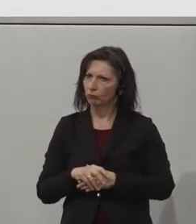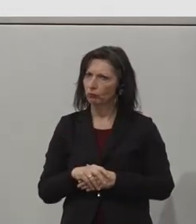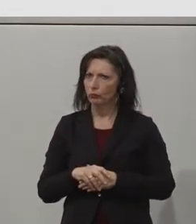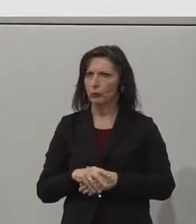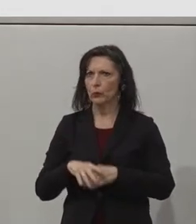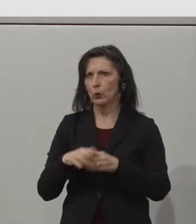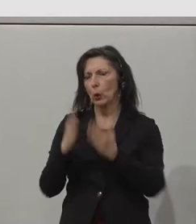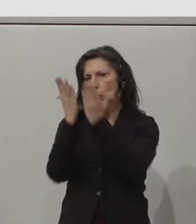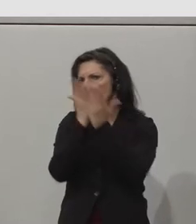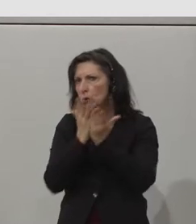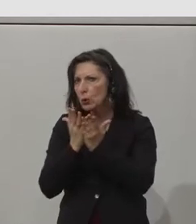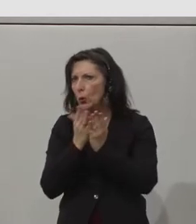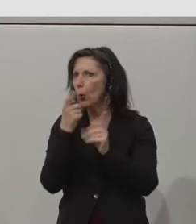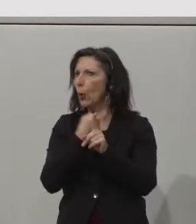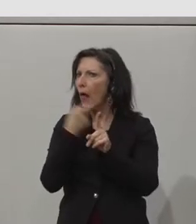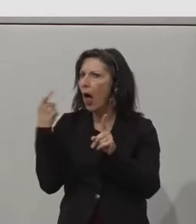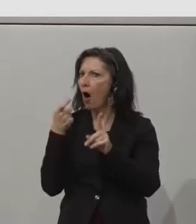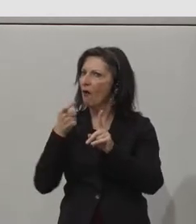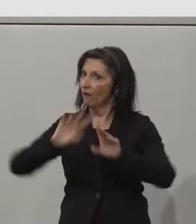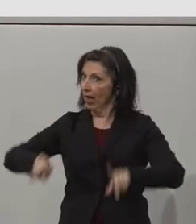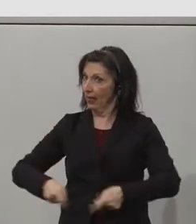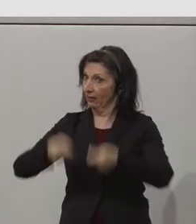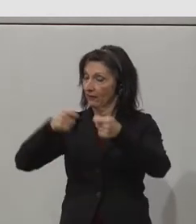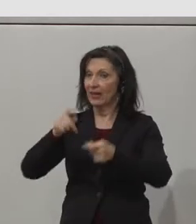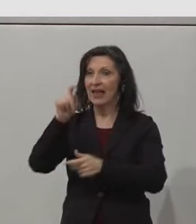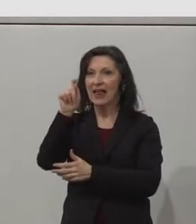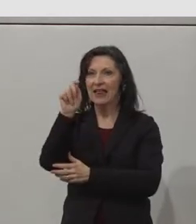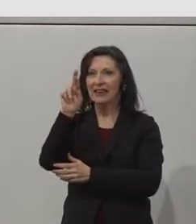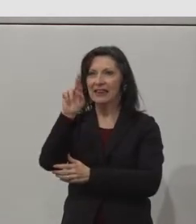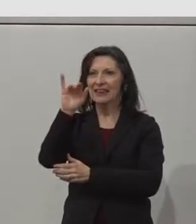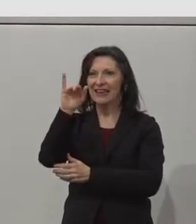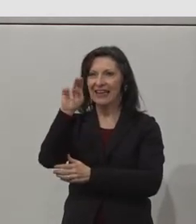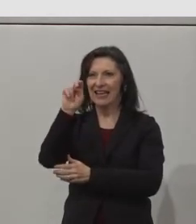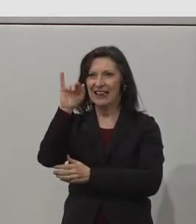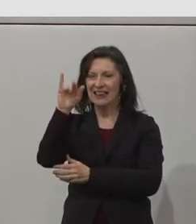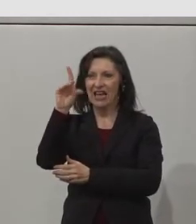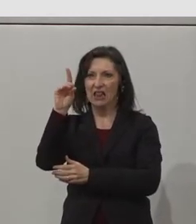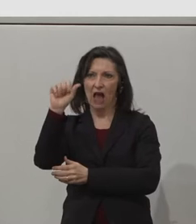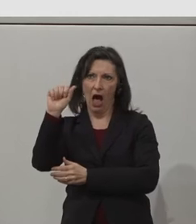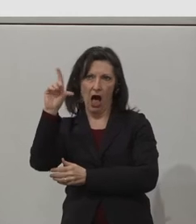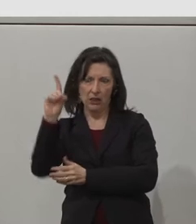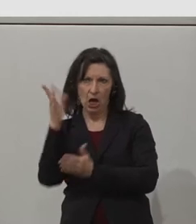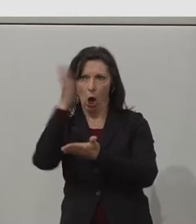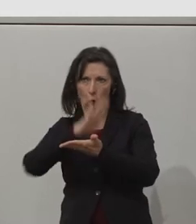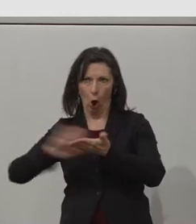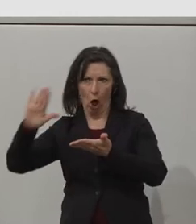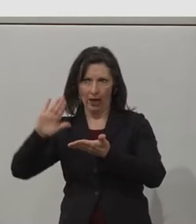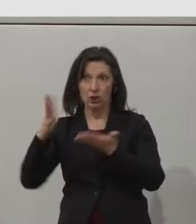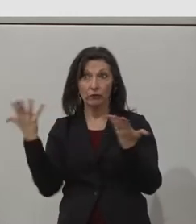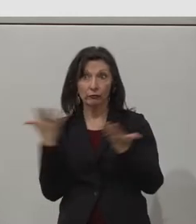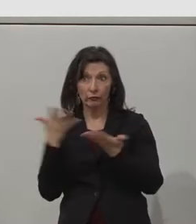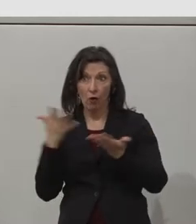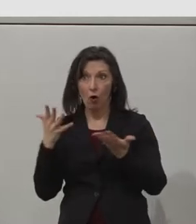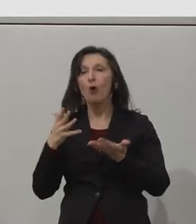are a real part of the overall campus. So they, you know, they are with all students on